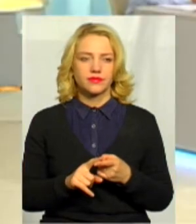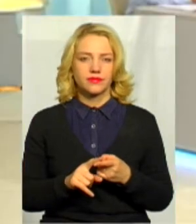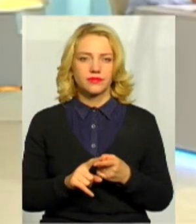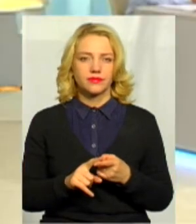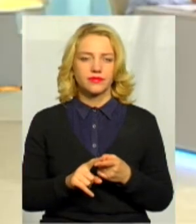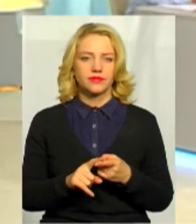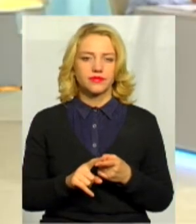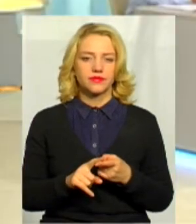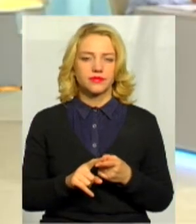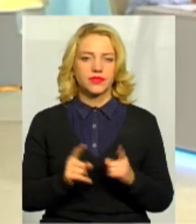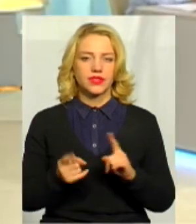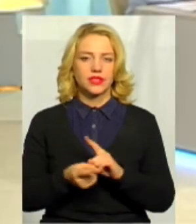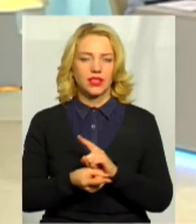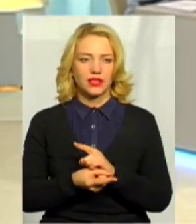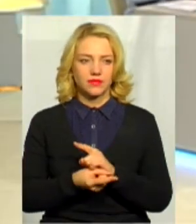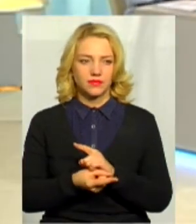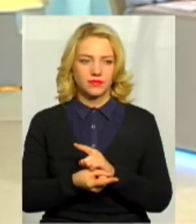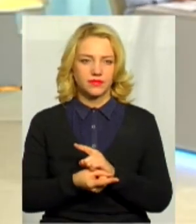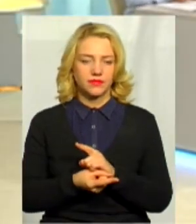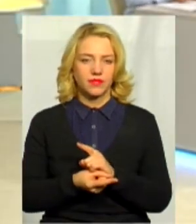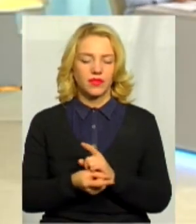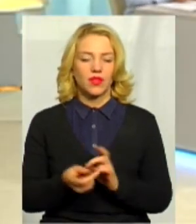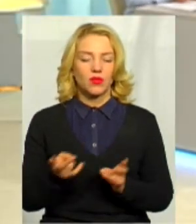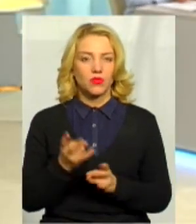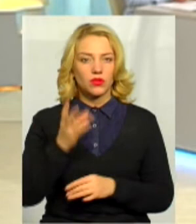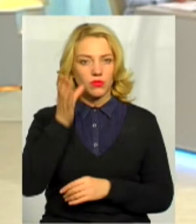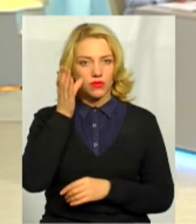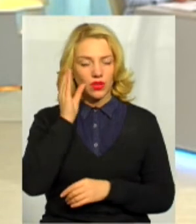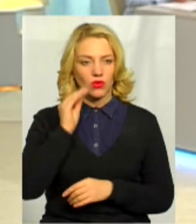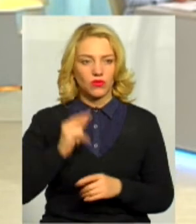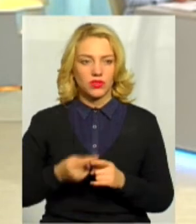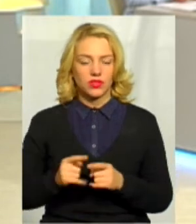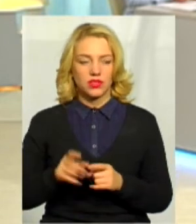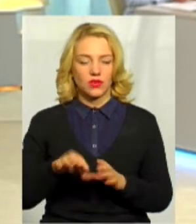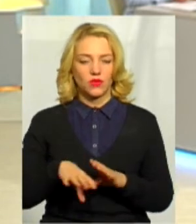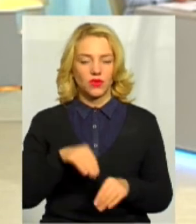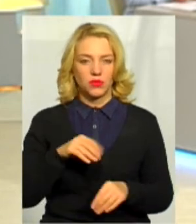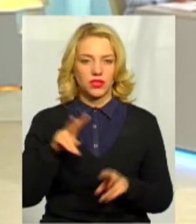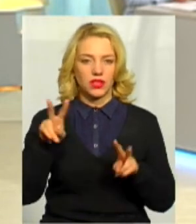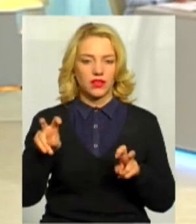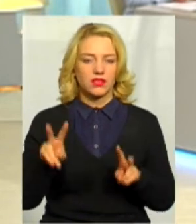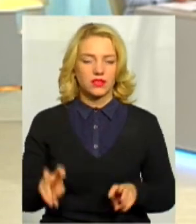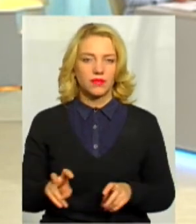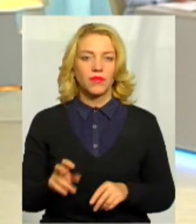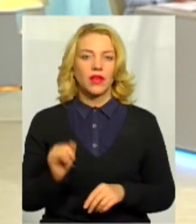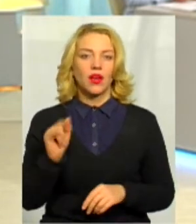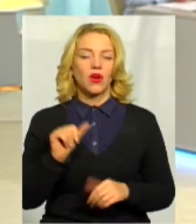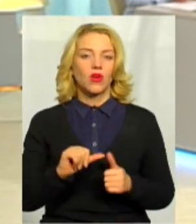знову ж таки, стає, потрібно враховувати це у виборі назви. Крім того,